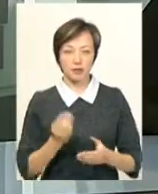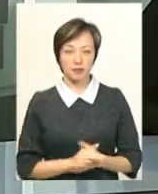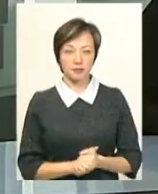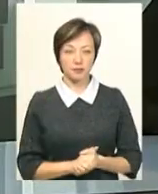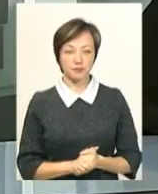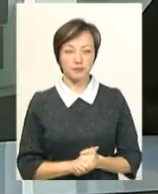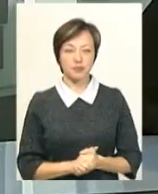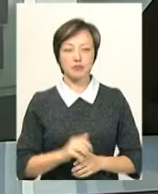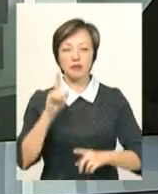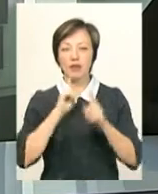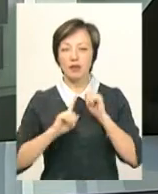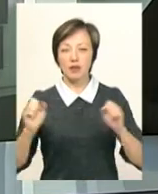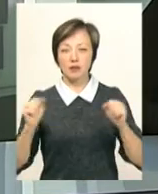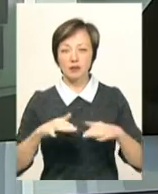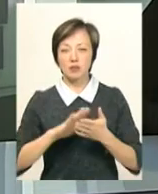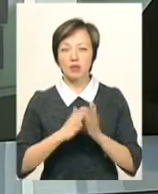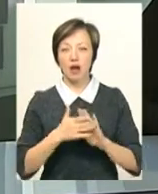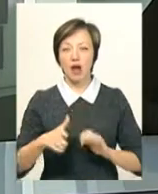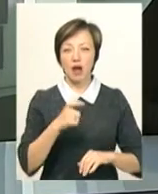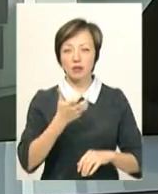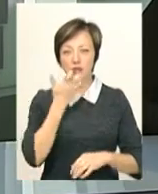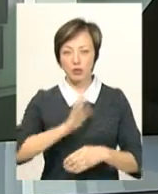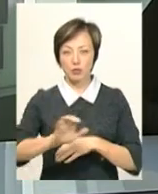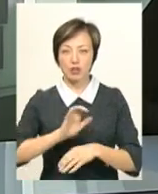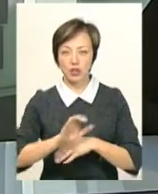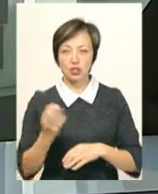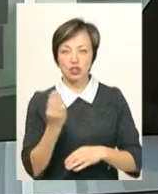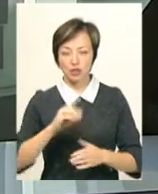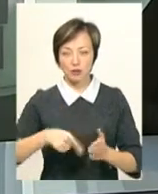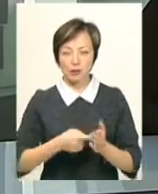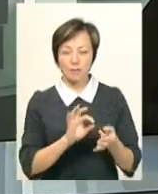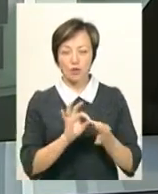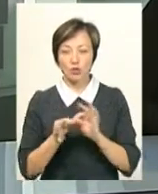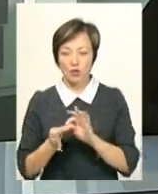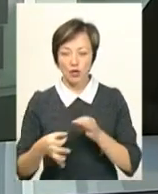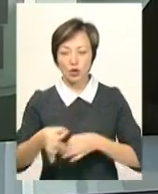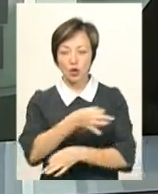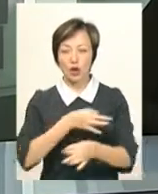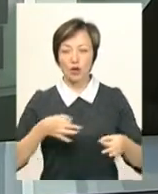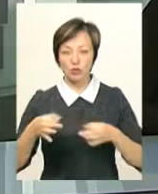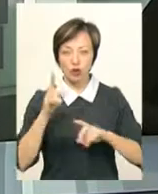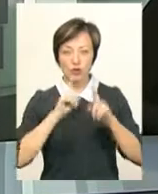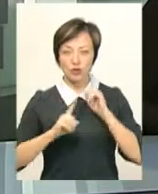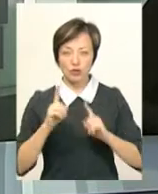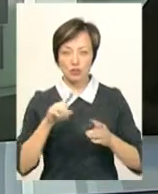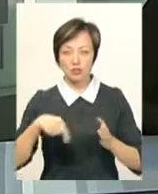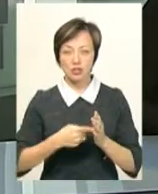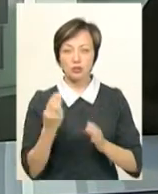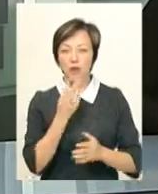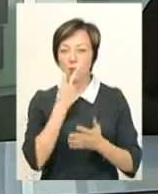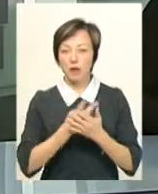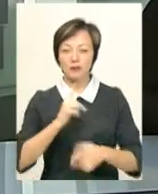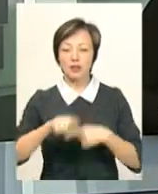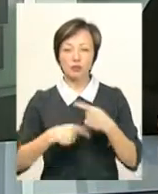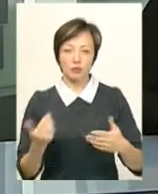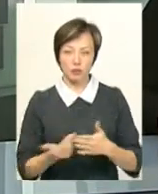Навічі йшлося про ситуацію з газу та теплопостачання в Шепетівці. Подробиці дорадчого народного віччя в Шепетівці ви побачите